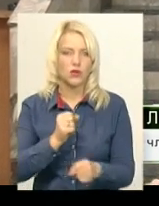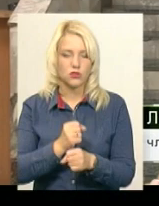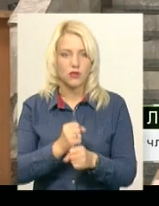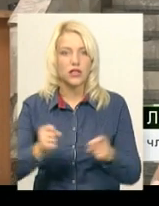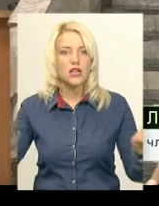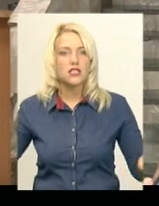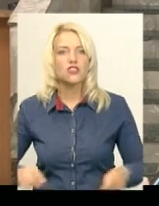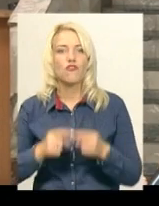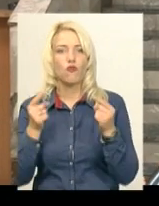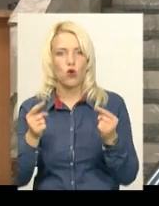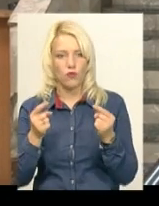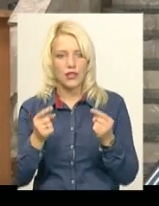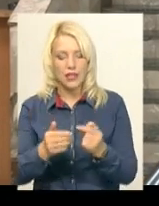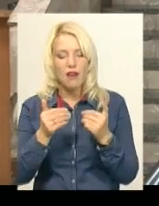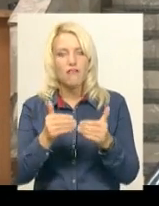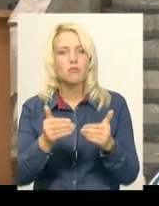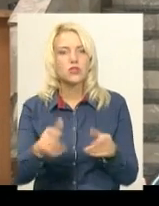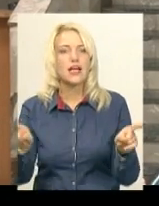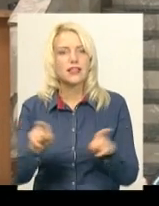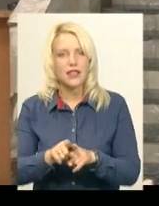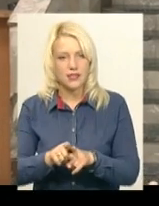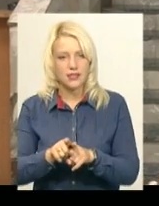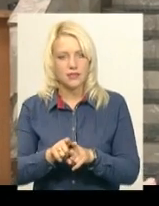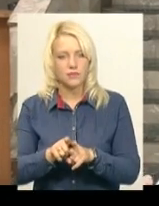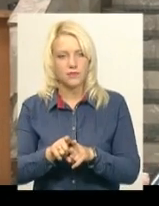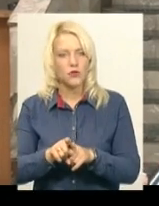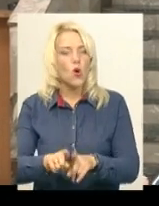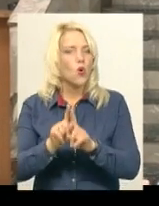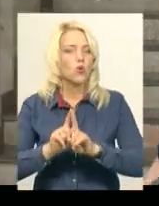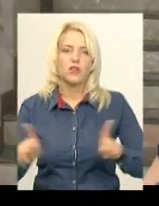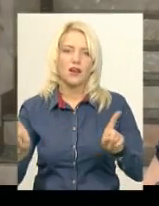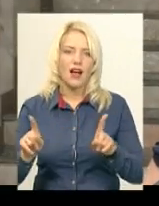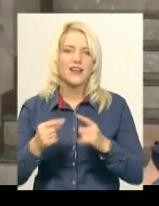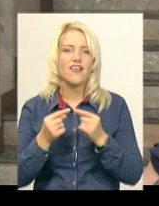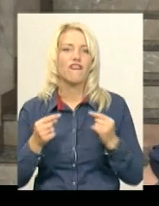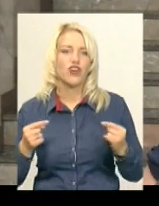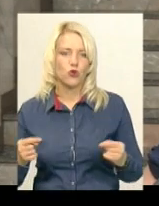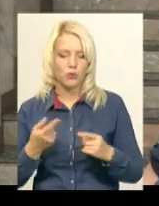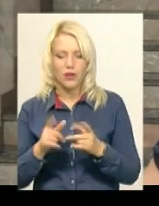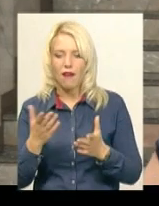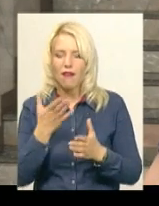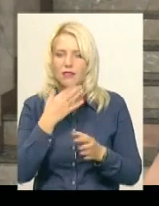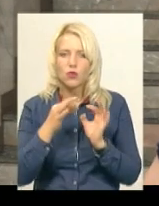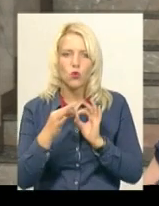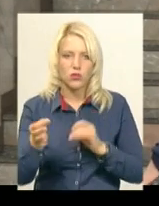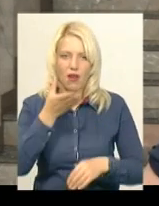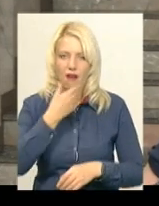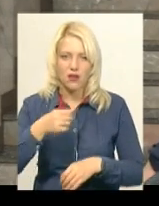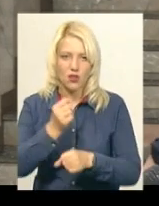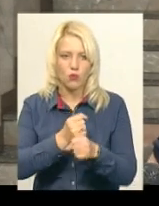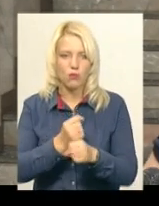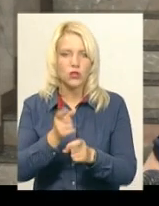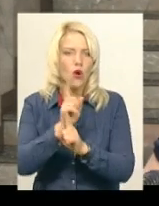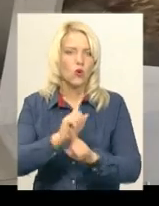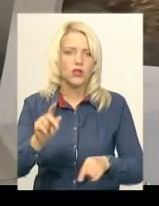створювати, випускати такі унікальні вироби, яка це тонка, яка це гарна робота. Євген –